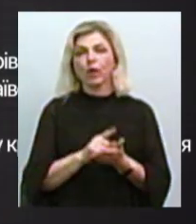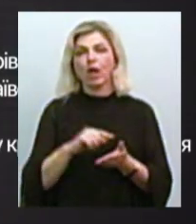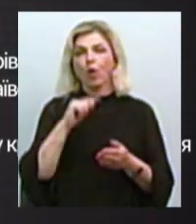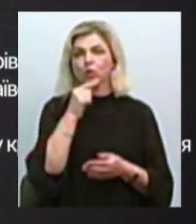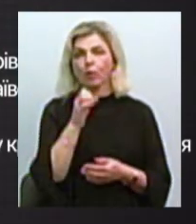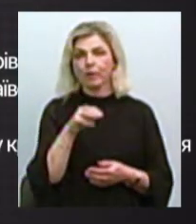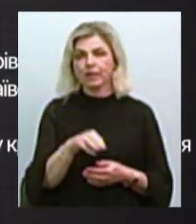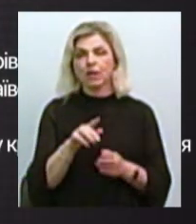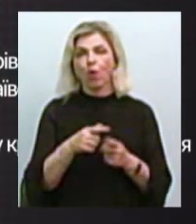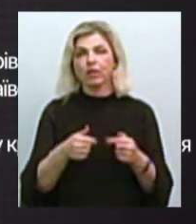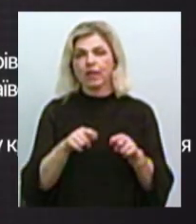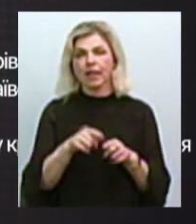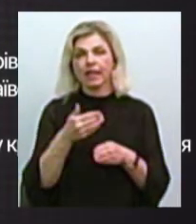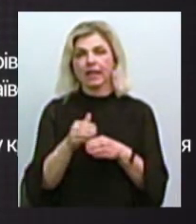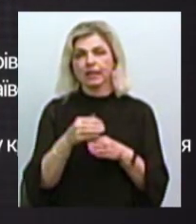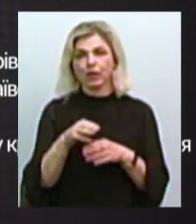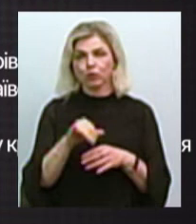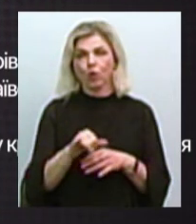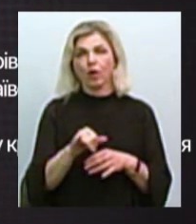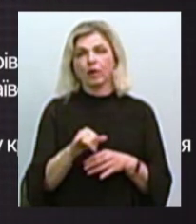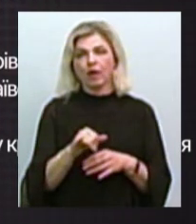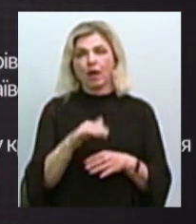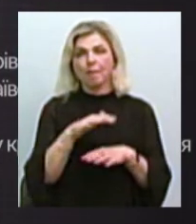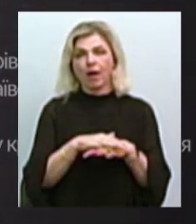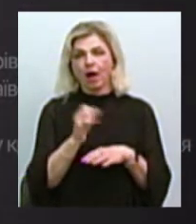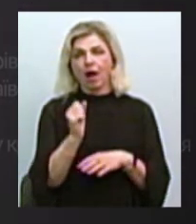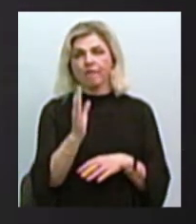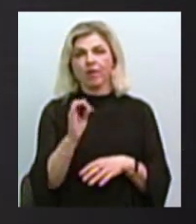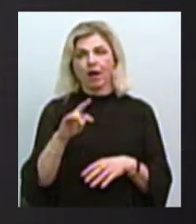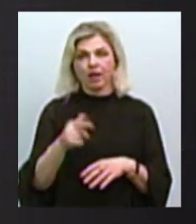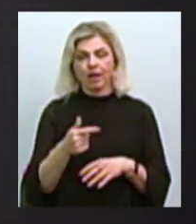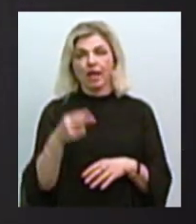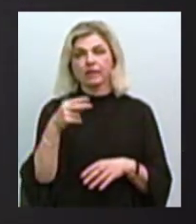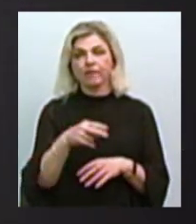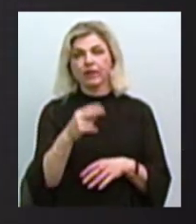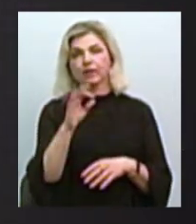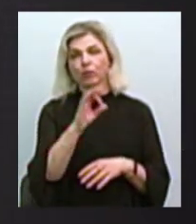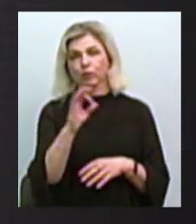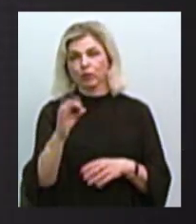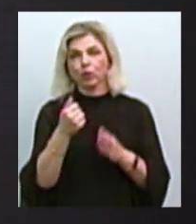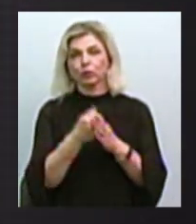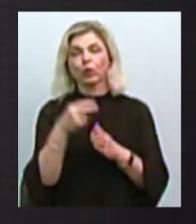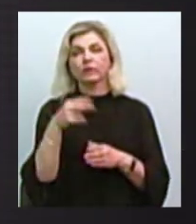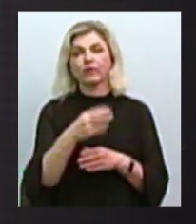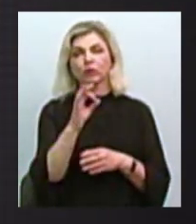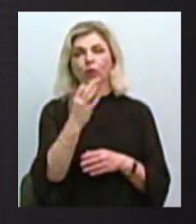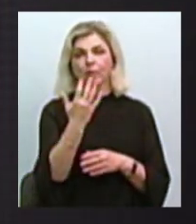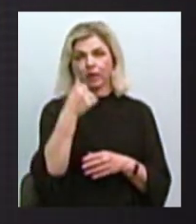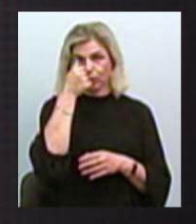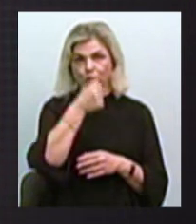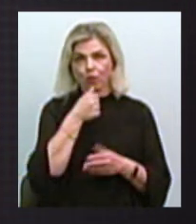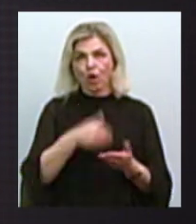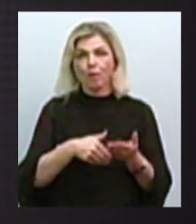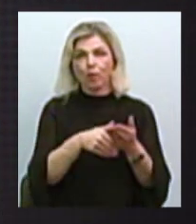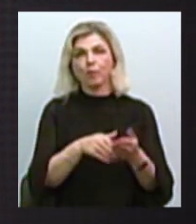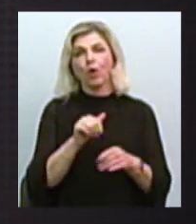відділу кредитів управління активних операцій банку «Аваль». З 2000 по 2005 роки – помічник голови